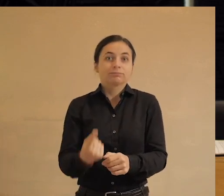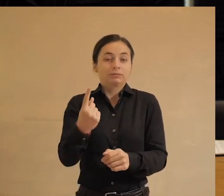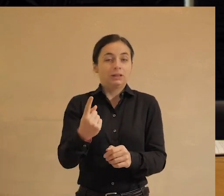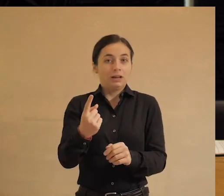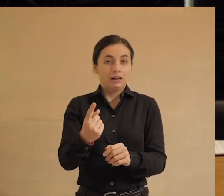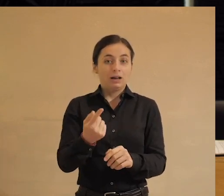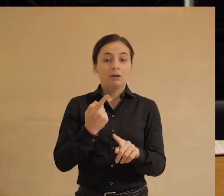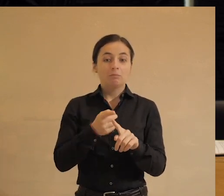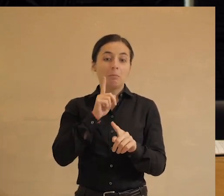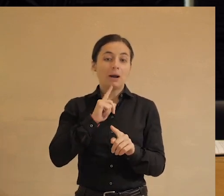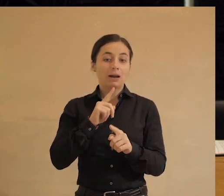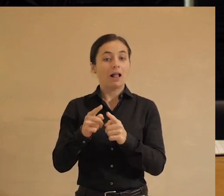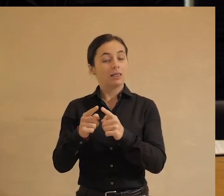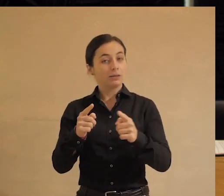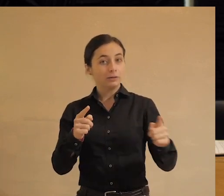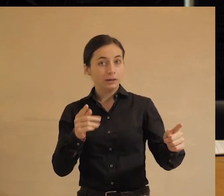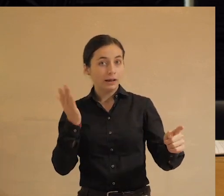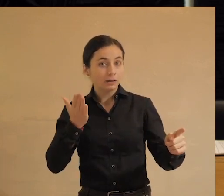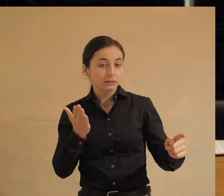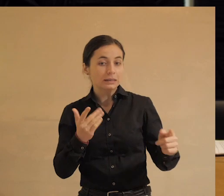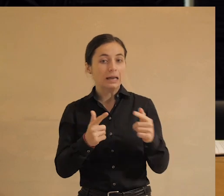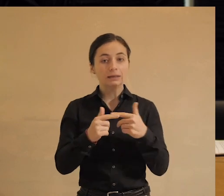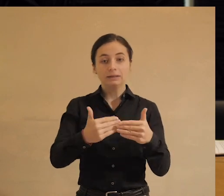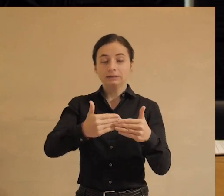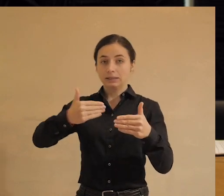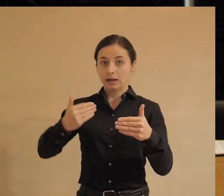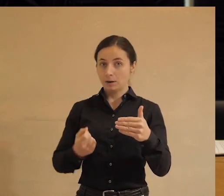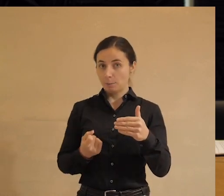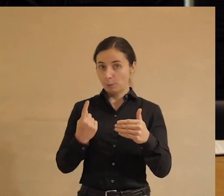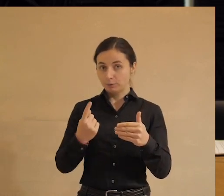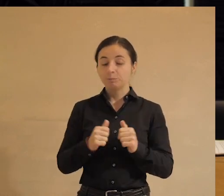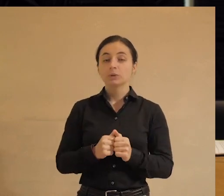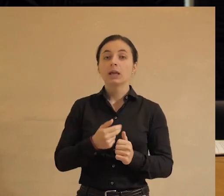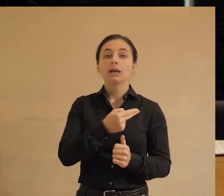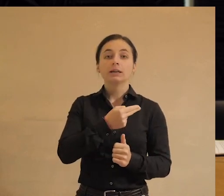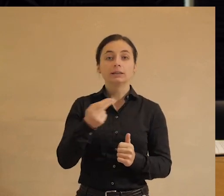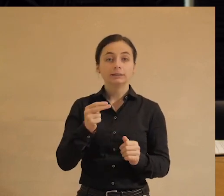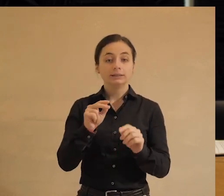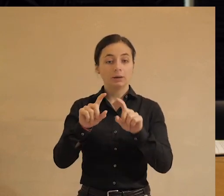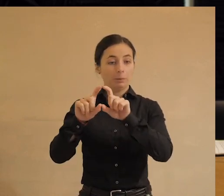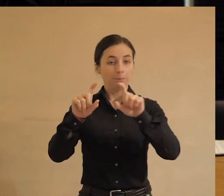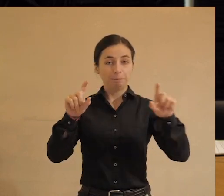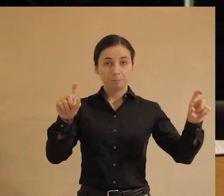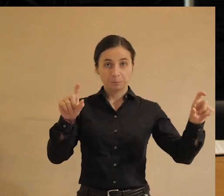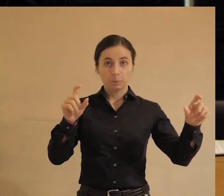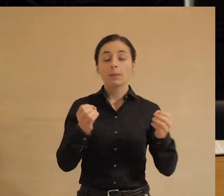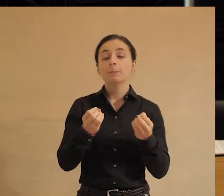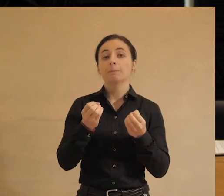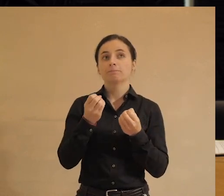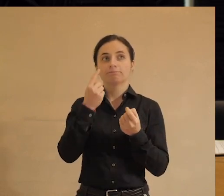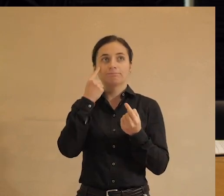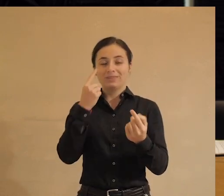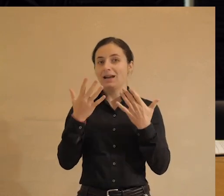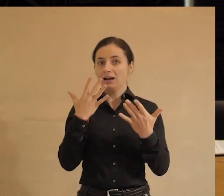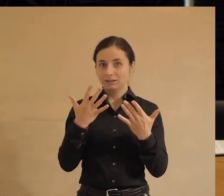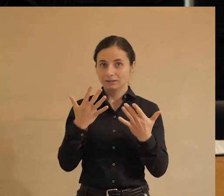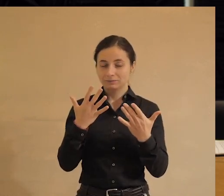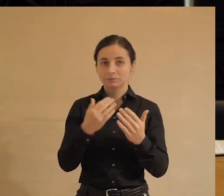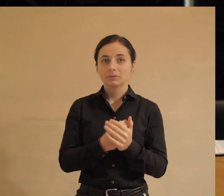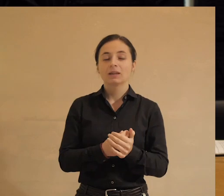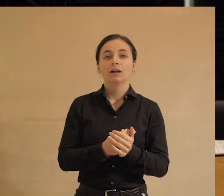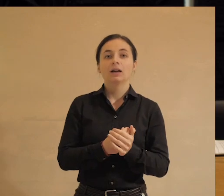возникнут по ходу моего разговора. А тема наша сформулирована броско, я бы даже сказала